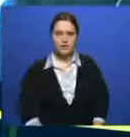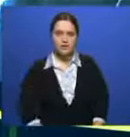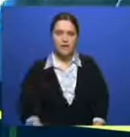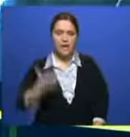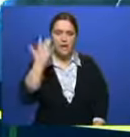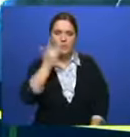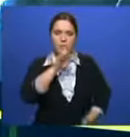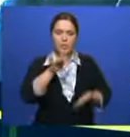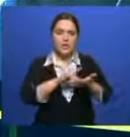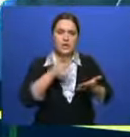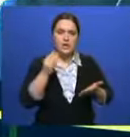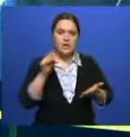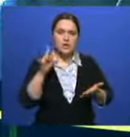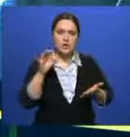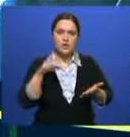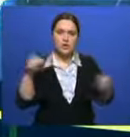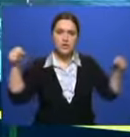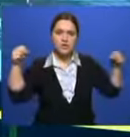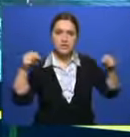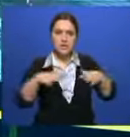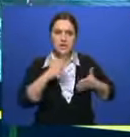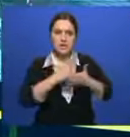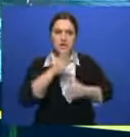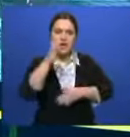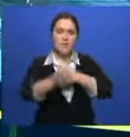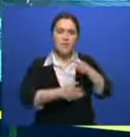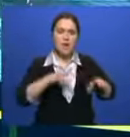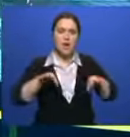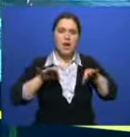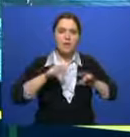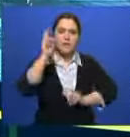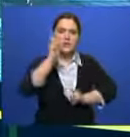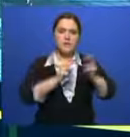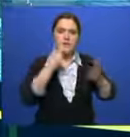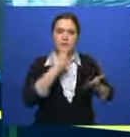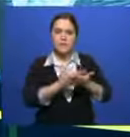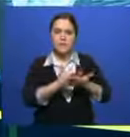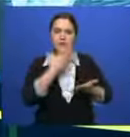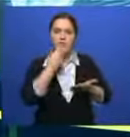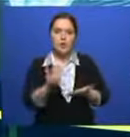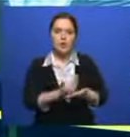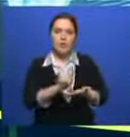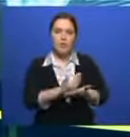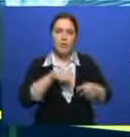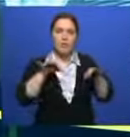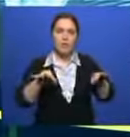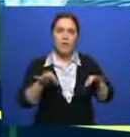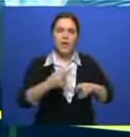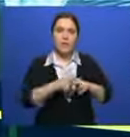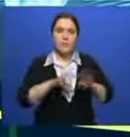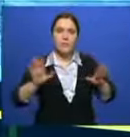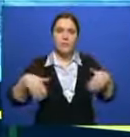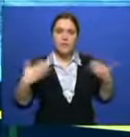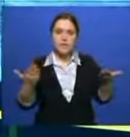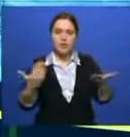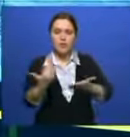В американский Детройт съехались представители ведущих мировых автоконцернов для демонстрации своих новинок. А пока гиганты машиностроения представляют миру